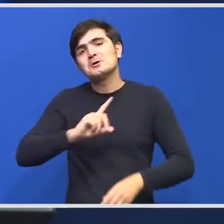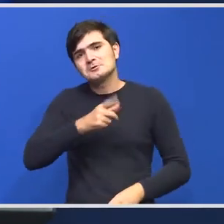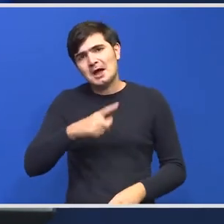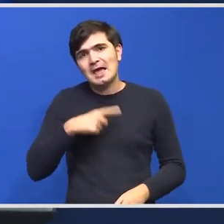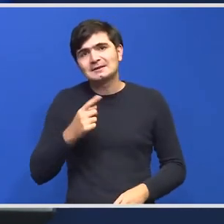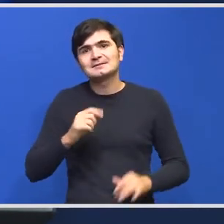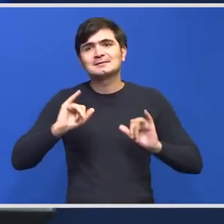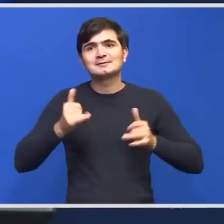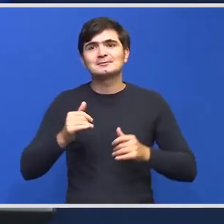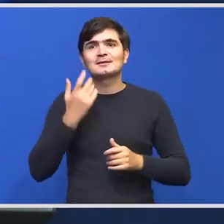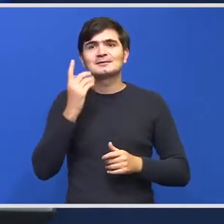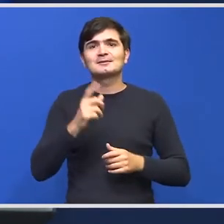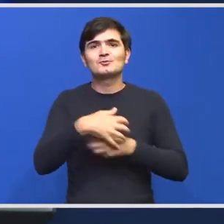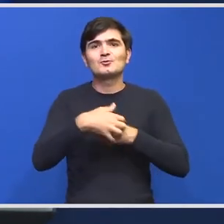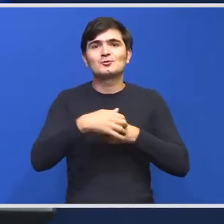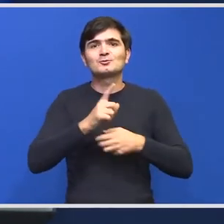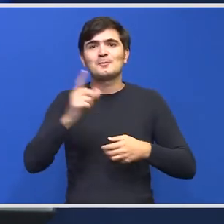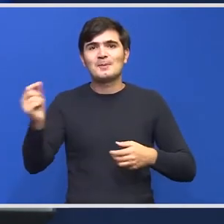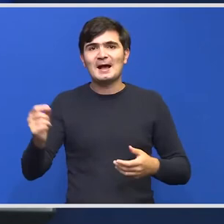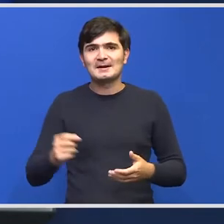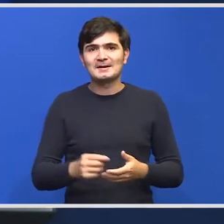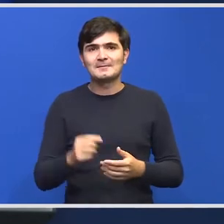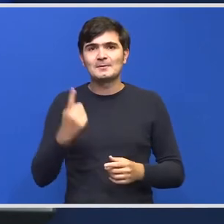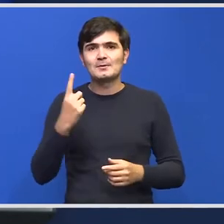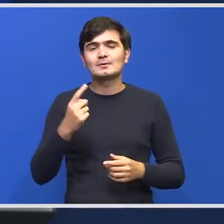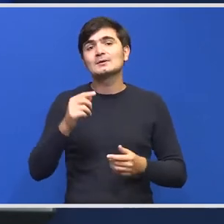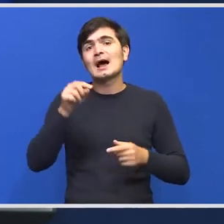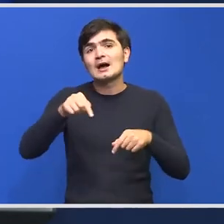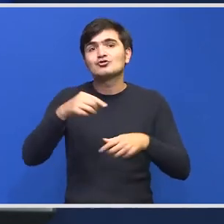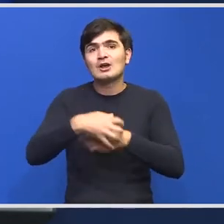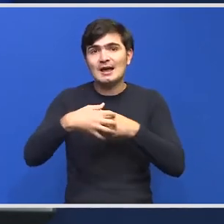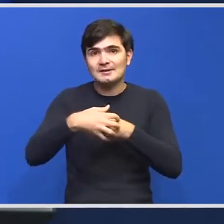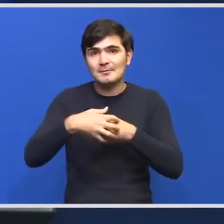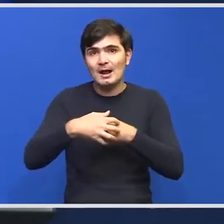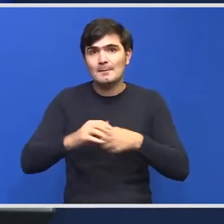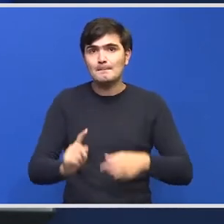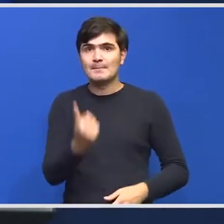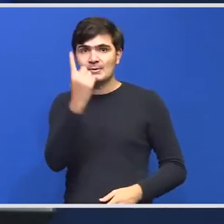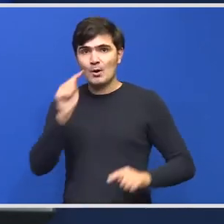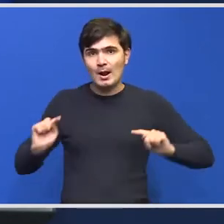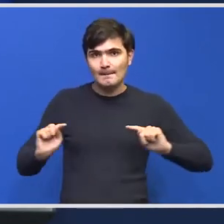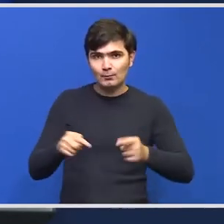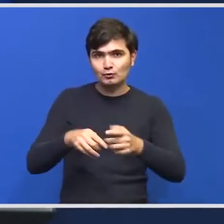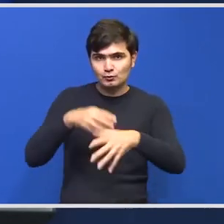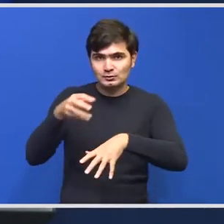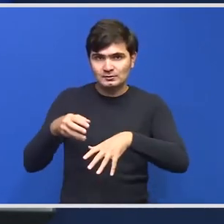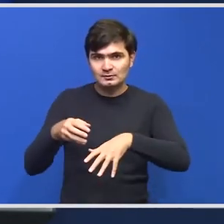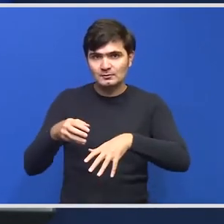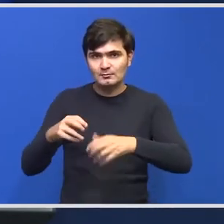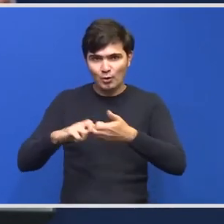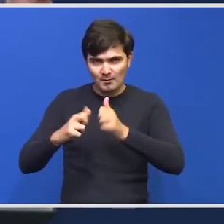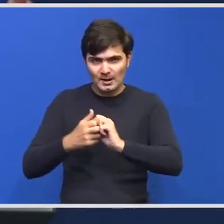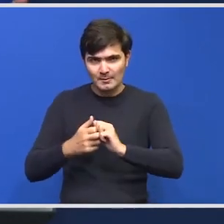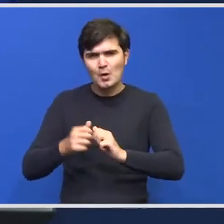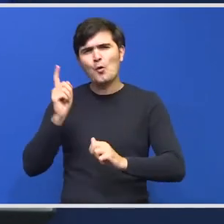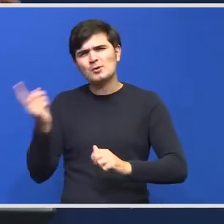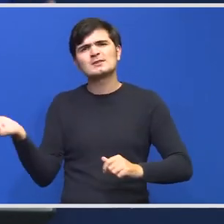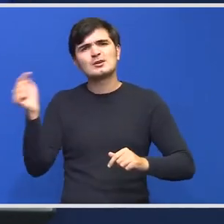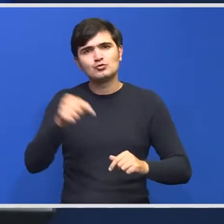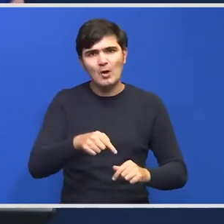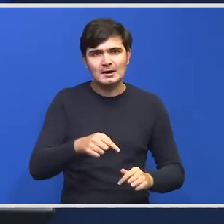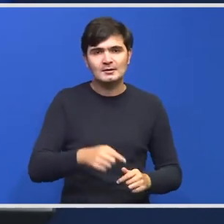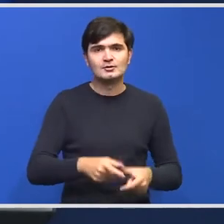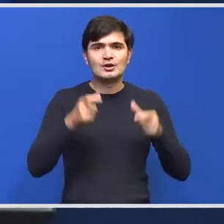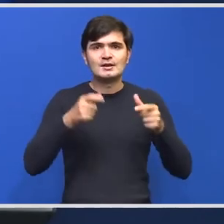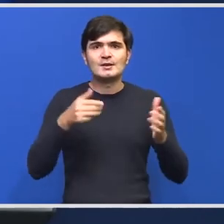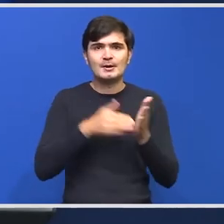pleacă în extravilan Credeți-mă este un exemplar care se va întoarce dacă a produs daune pentru că vorbim de un exemplar habituat Iar echipa de intervenție nu și